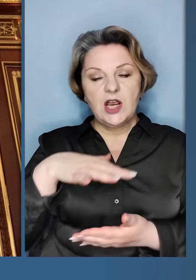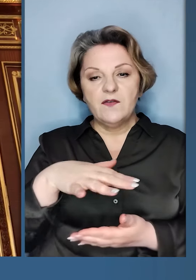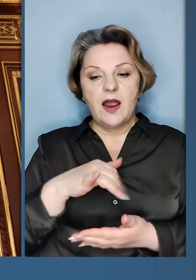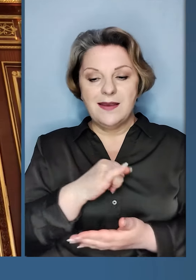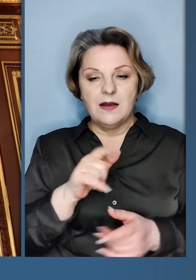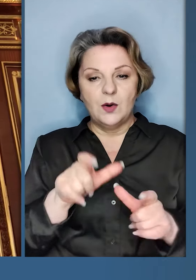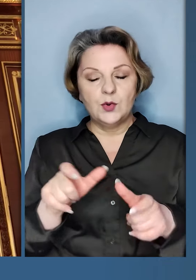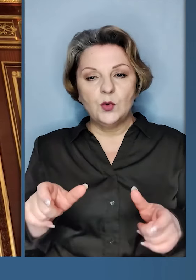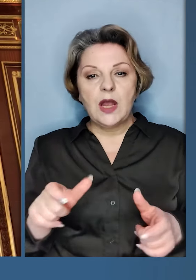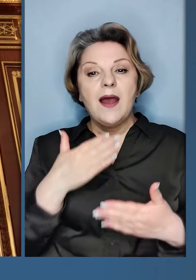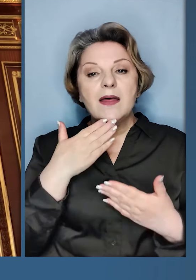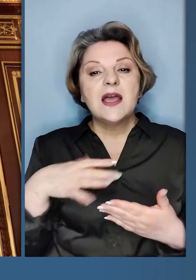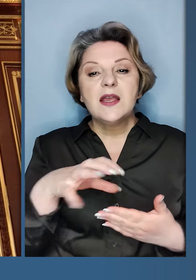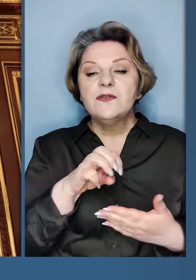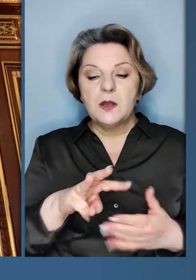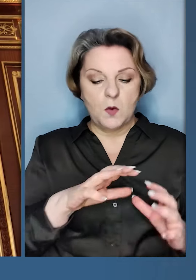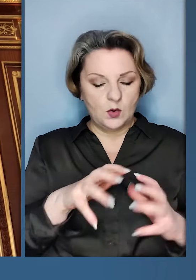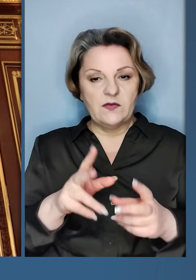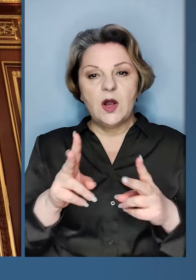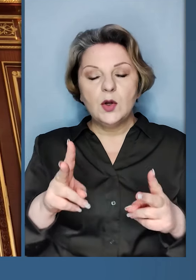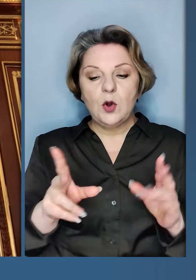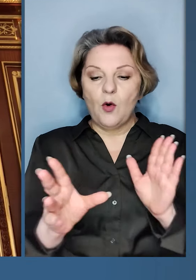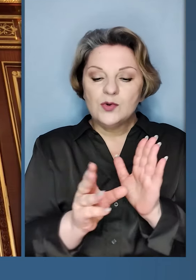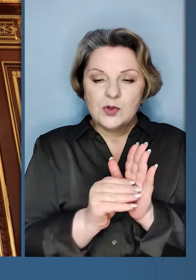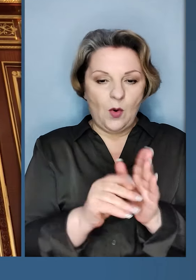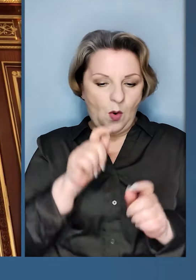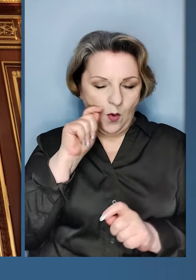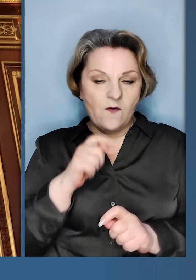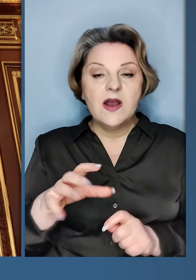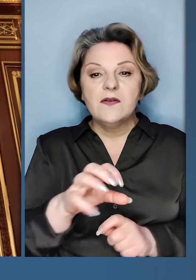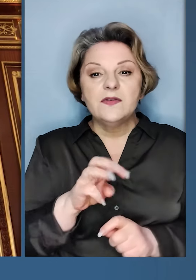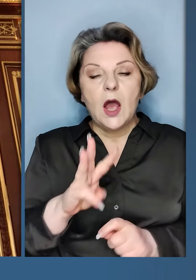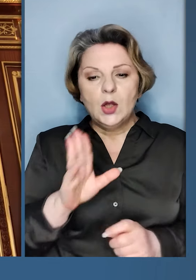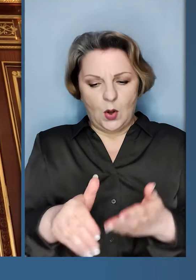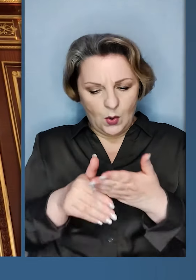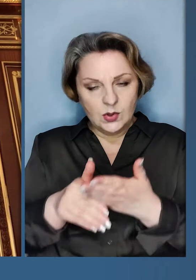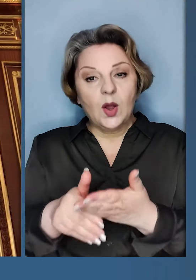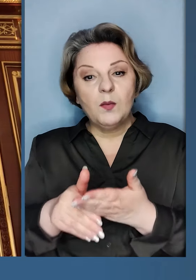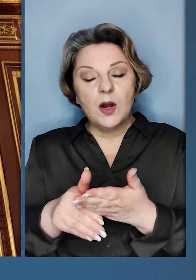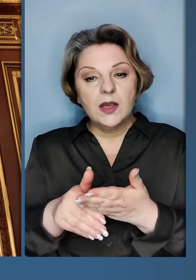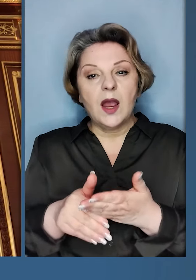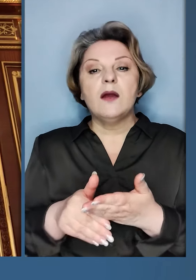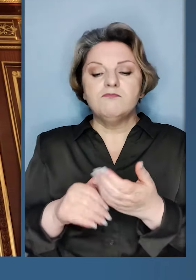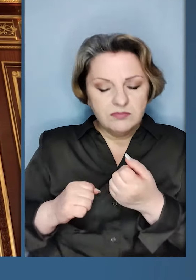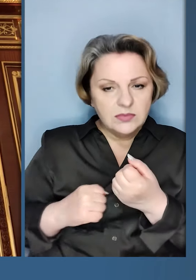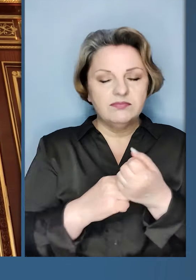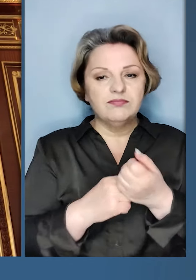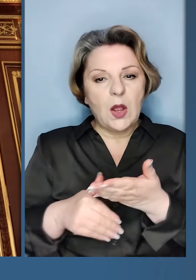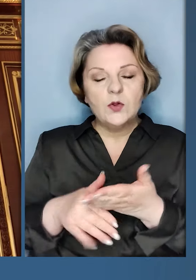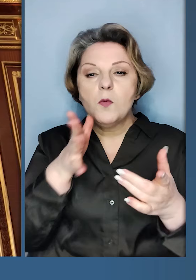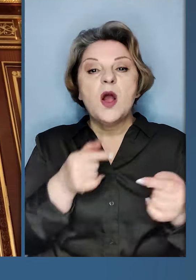нашої держави і людей. Я дякую усім у світі, хто з Україною, усім, хто допомагає,